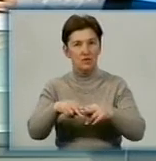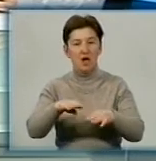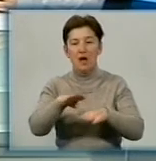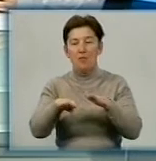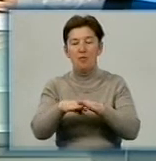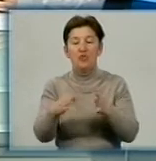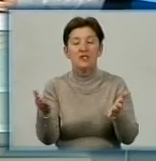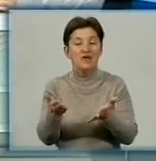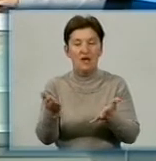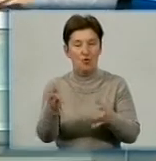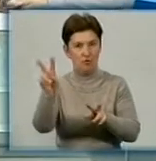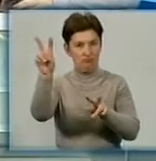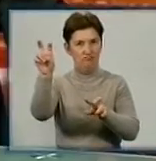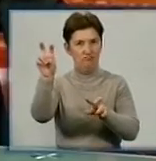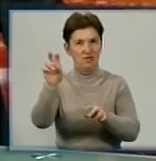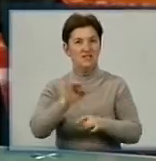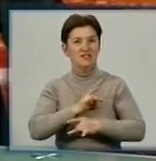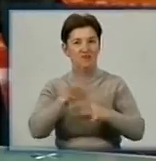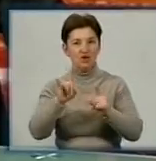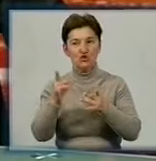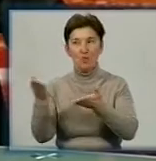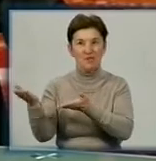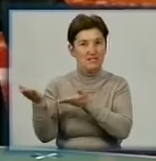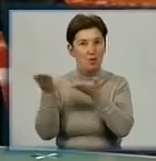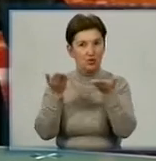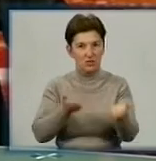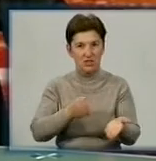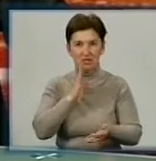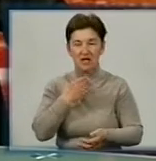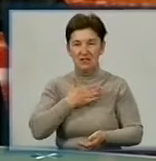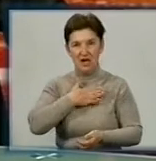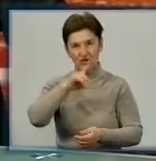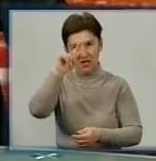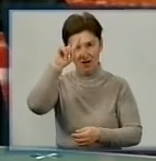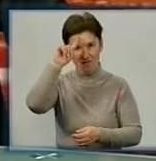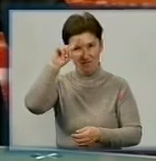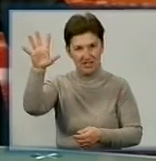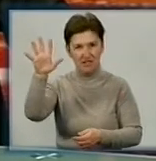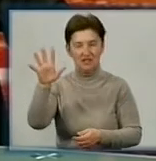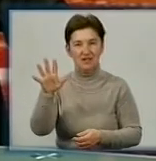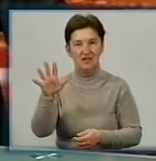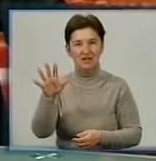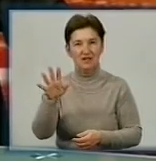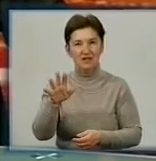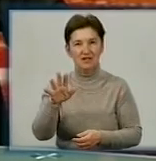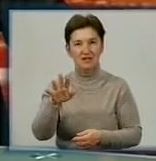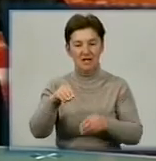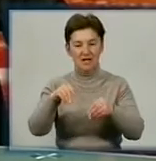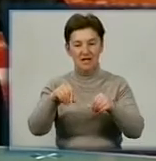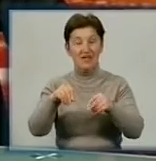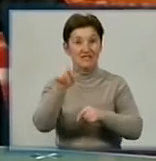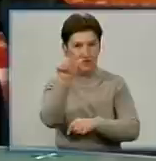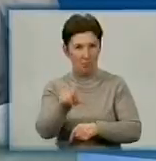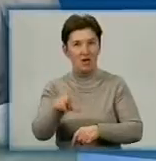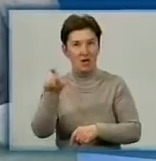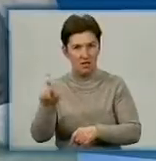можливо, на День міста Кіровограда, щоб запросити наших видатних земляків. А